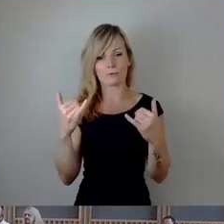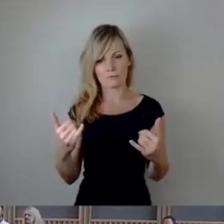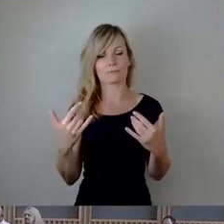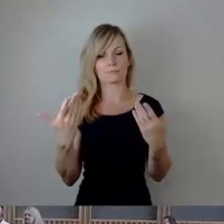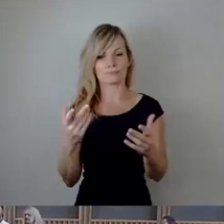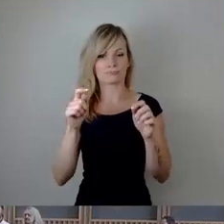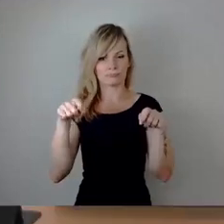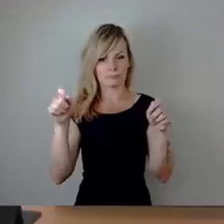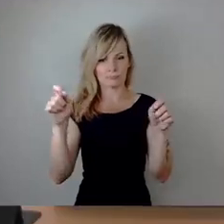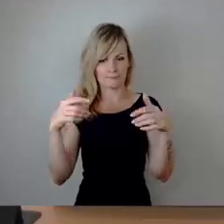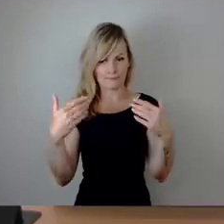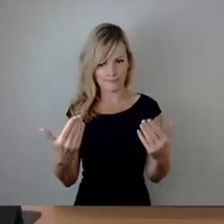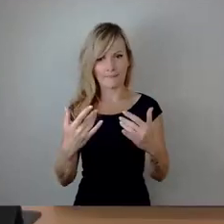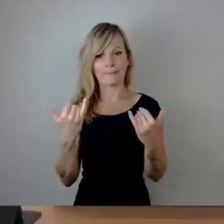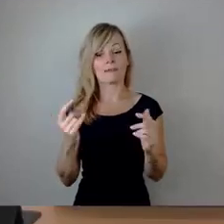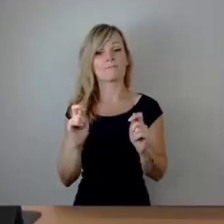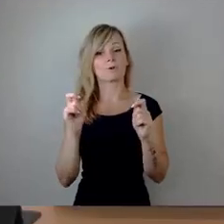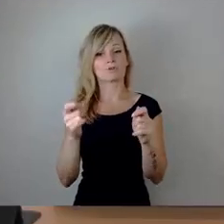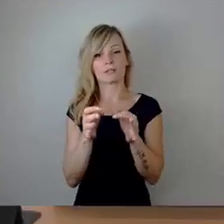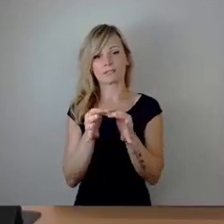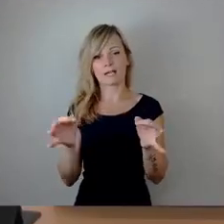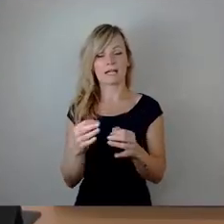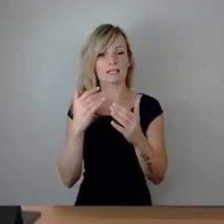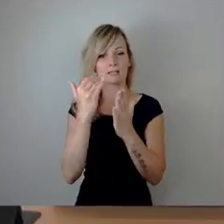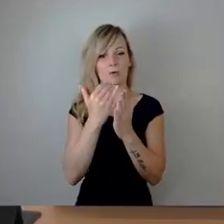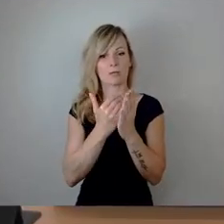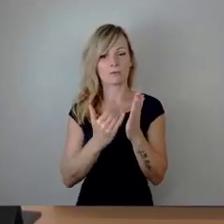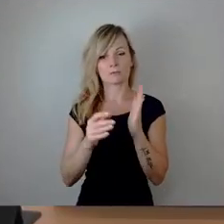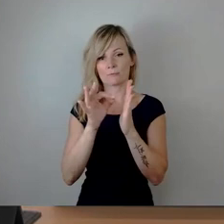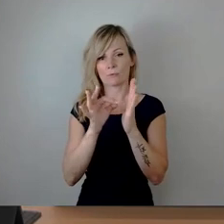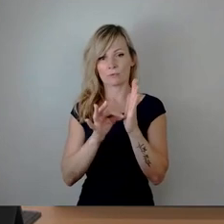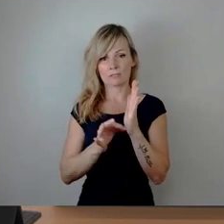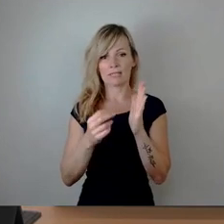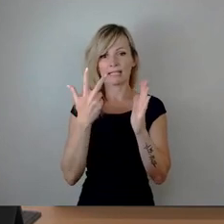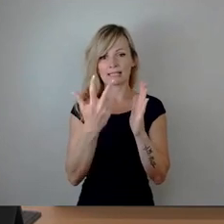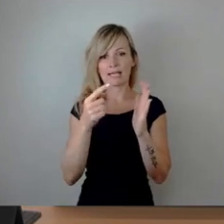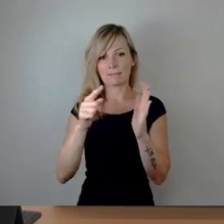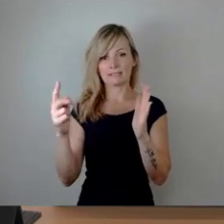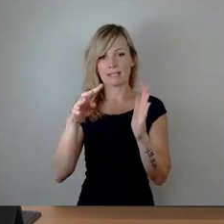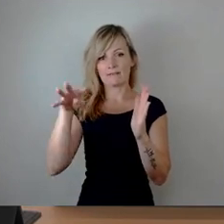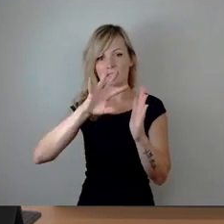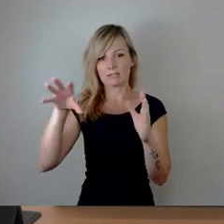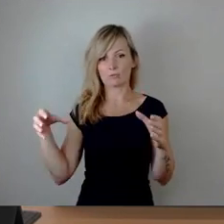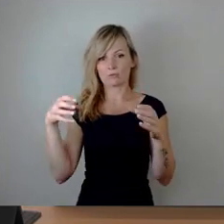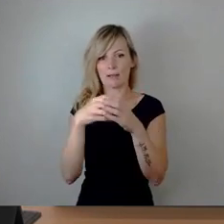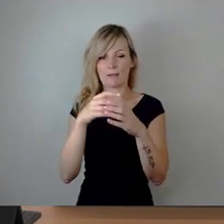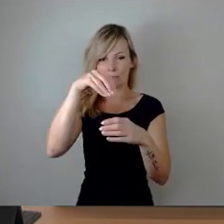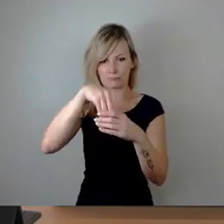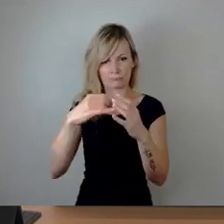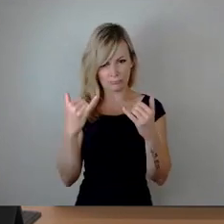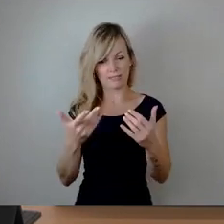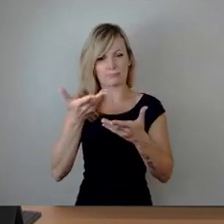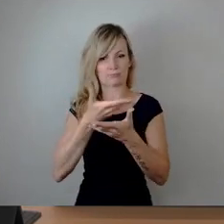dass wir die Tagesordnungspunkte 3 bis 14 zusammen behandeln. Hier ist jeweils